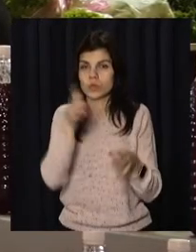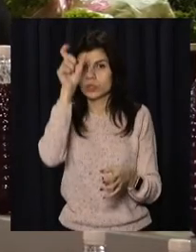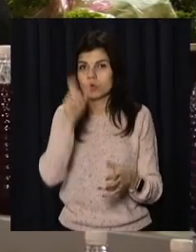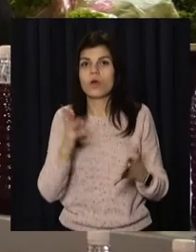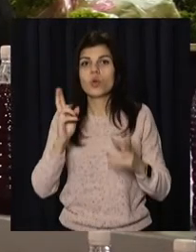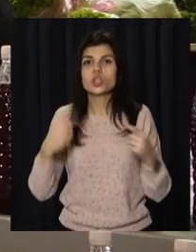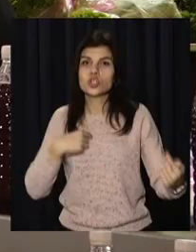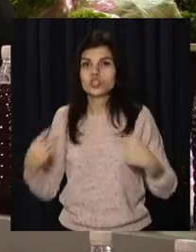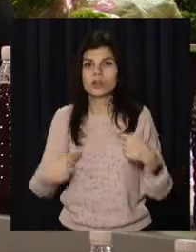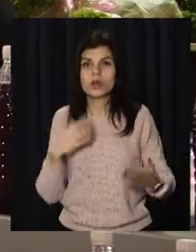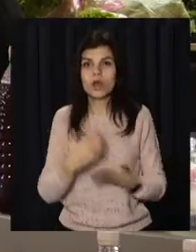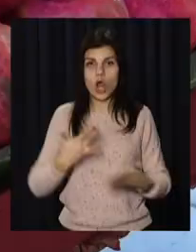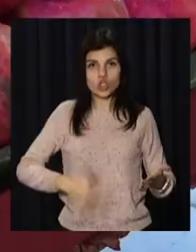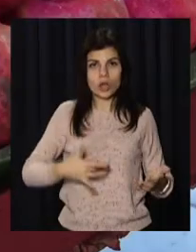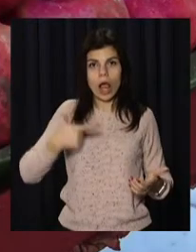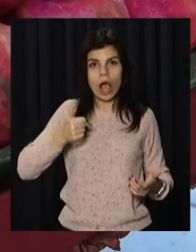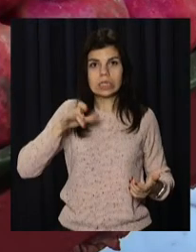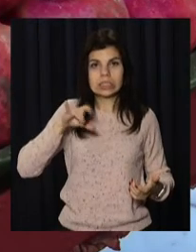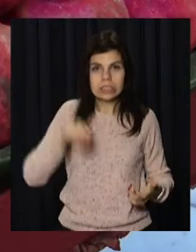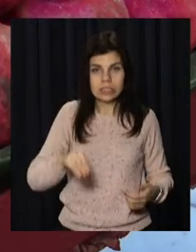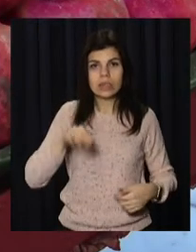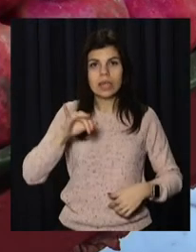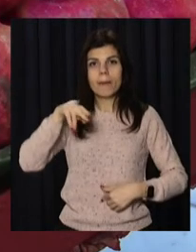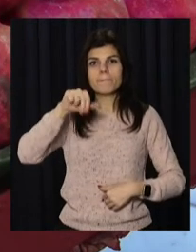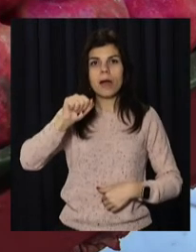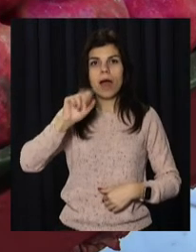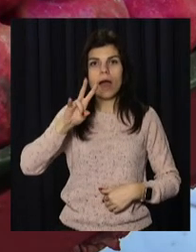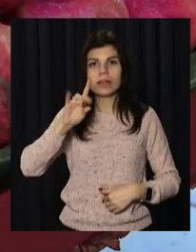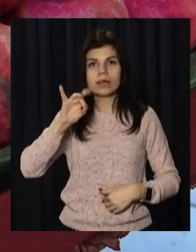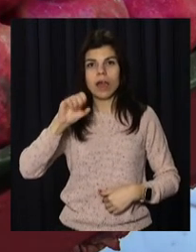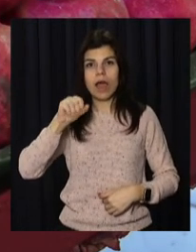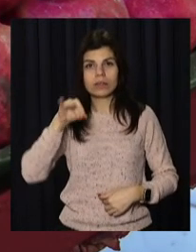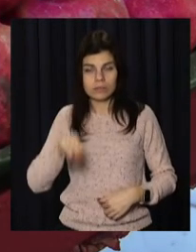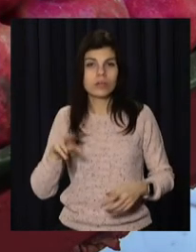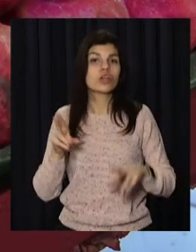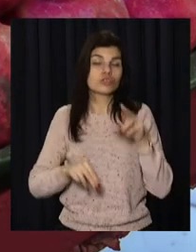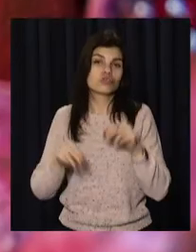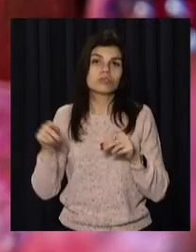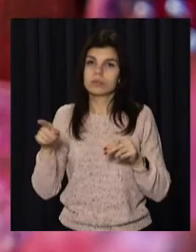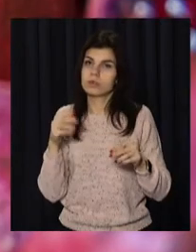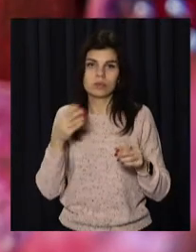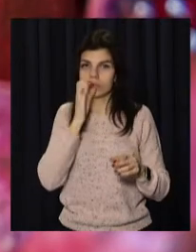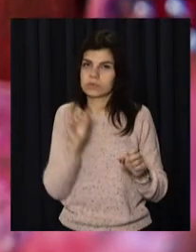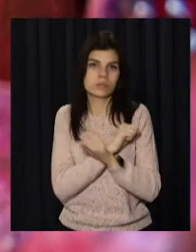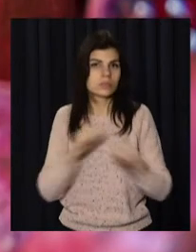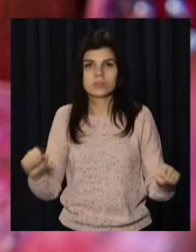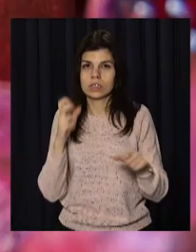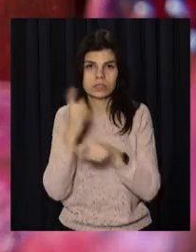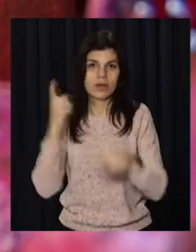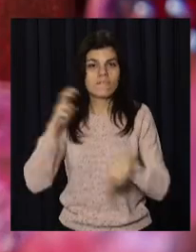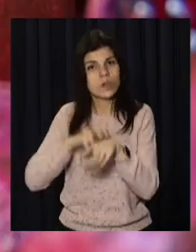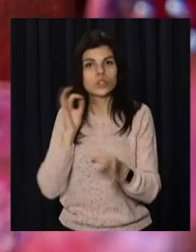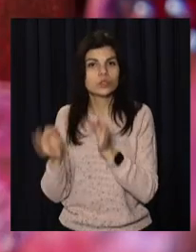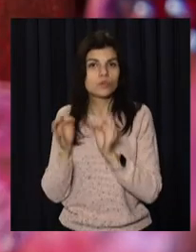соку людям, які страждають на виразку шлунка, гастрит та панкреатит. Міцного здоров'я вам бажають Марія Требушенко, Ярослав